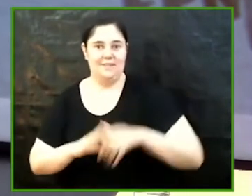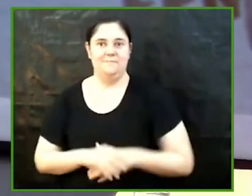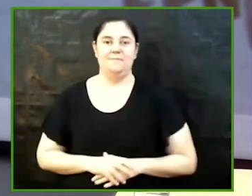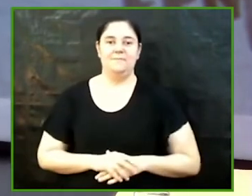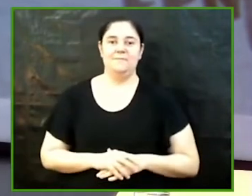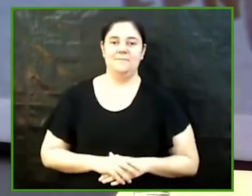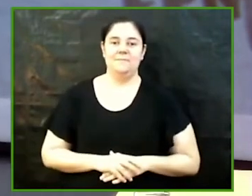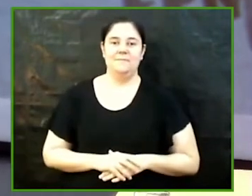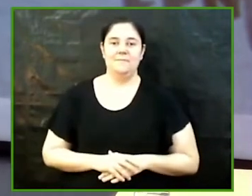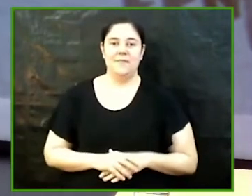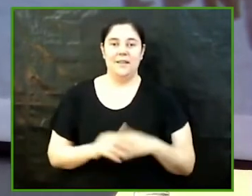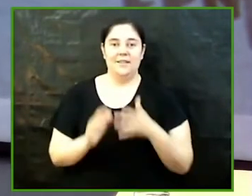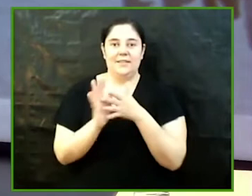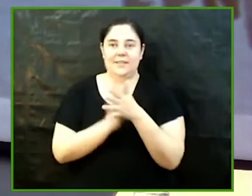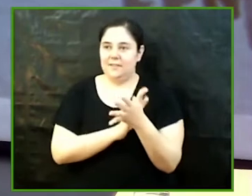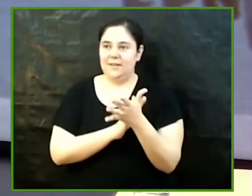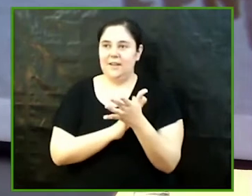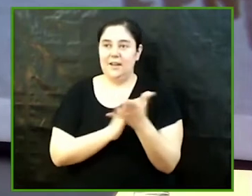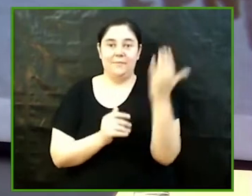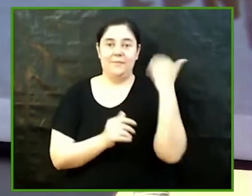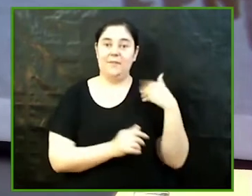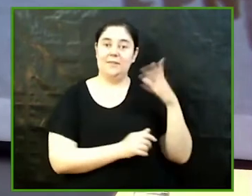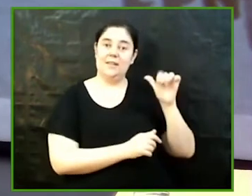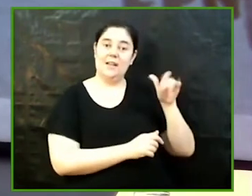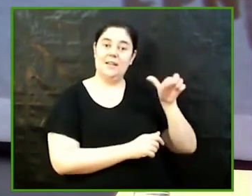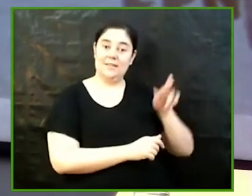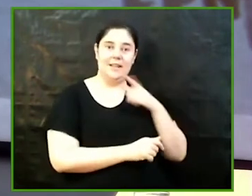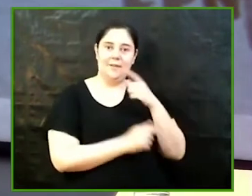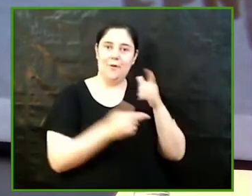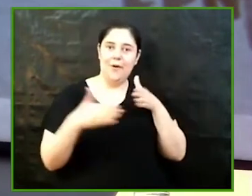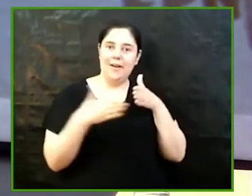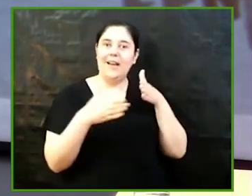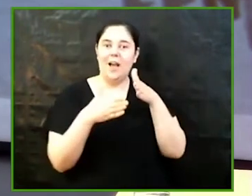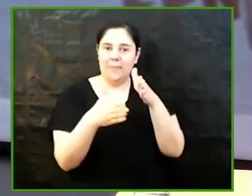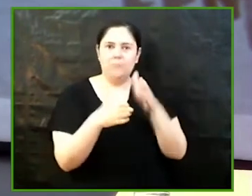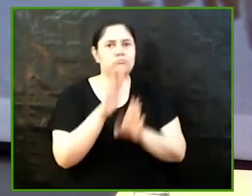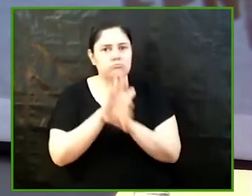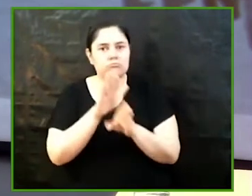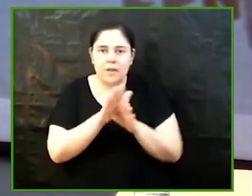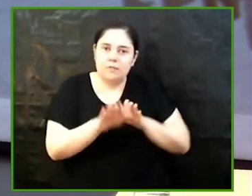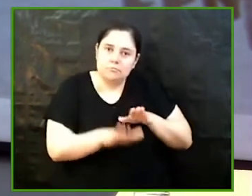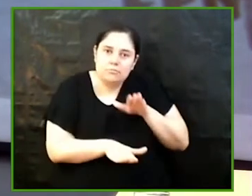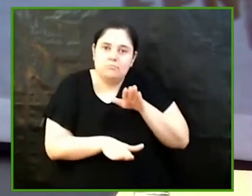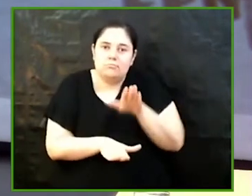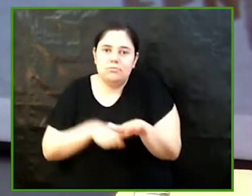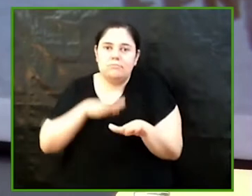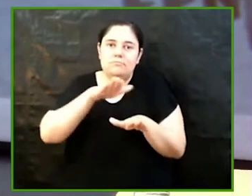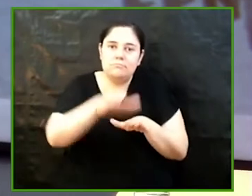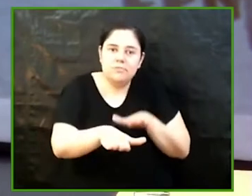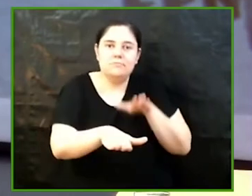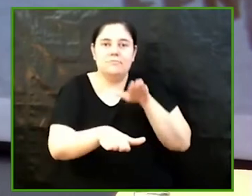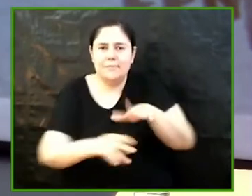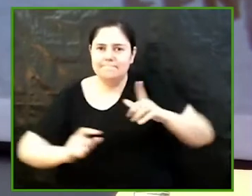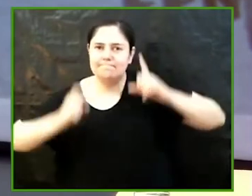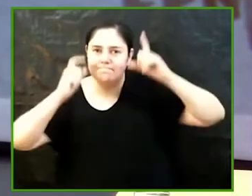demostren seguir en aquest camí que ara deia l'Esterno que es va iniciar fa uns anys i que continuem posant aquests esforços en